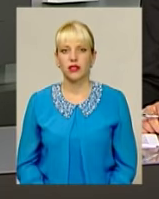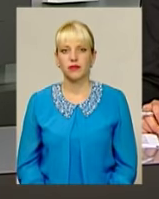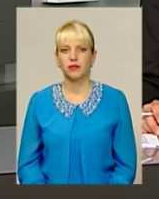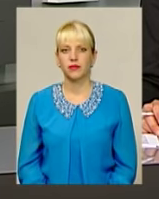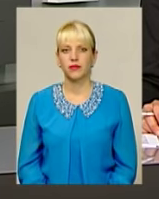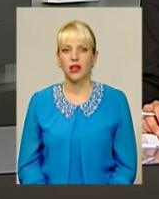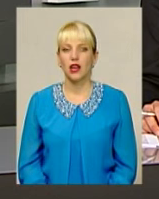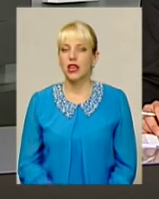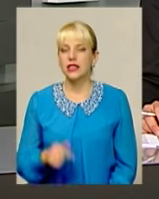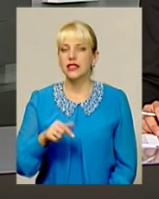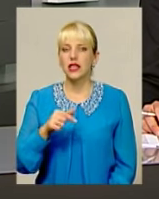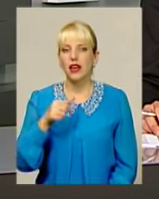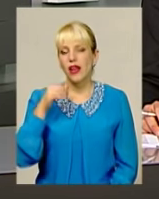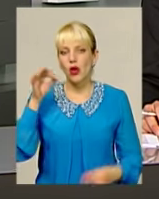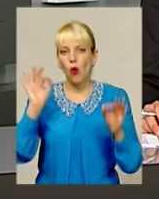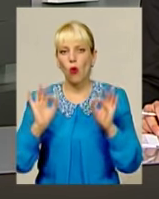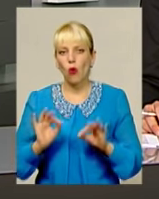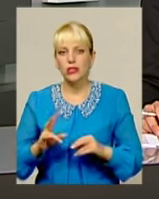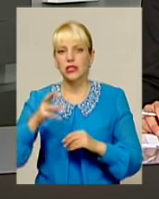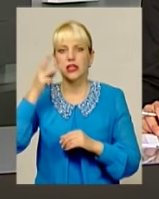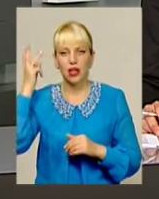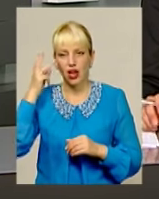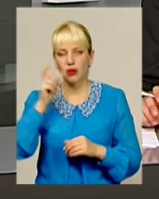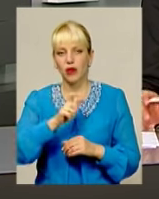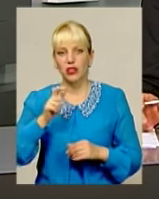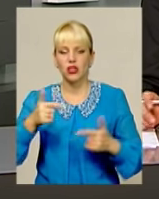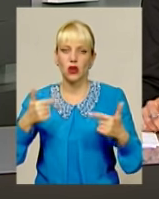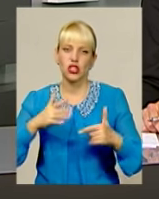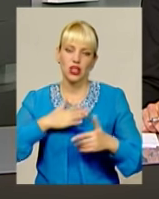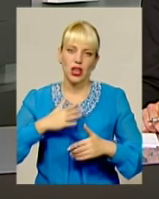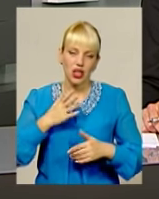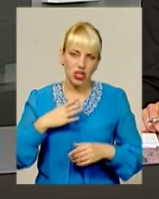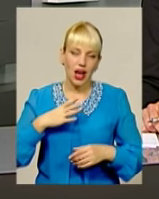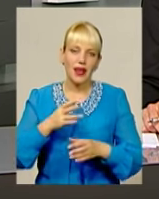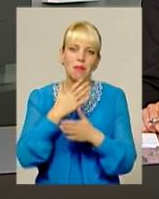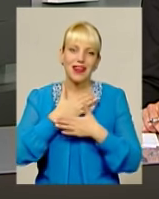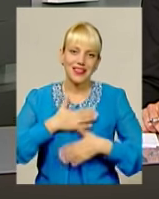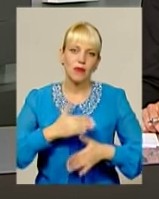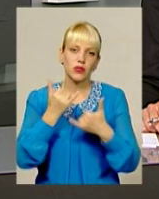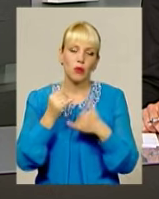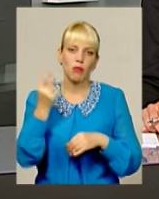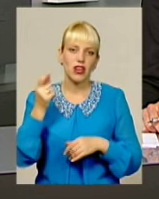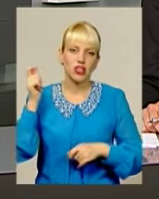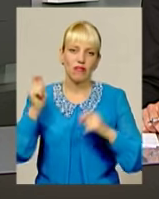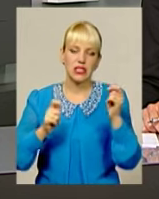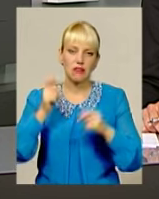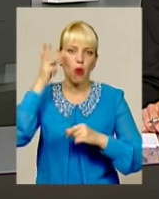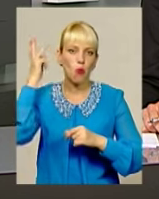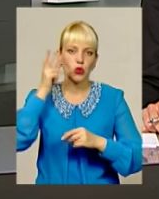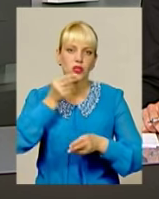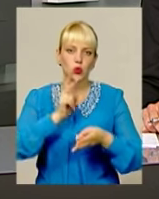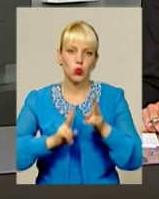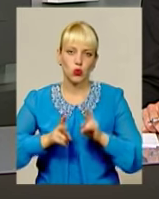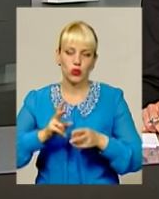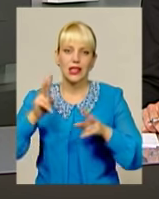А уже цієї осені на Хмельничан та гостей міста чекає приємний сюрприз. Перший фестиваль подільської кухні з назвою